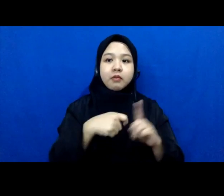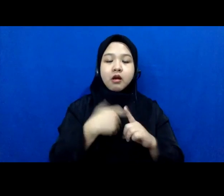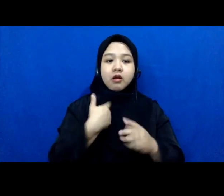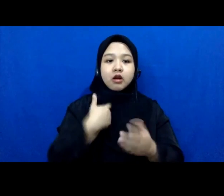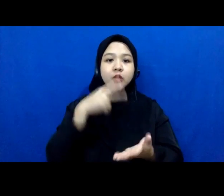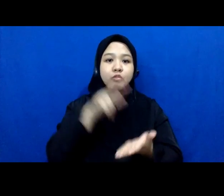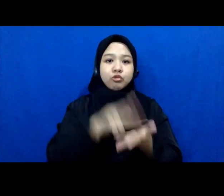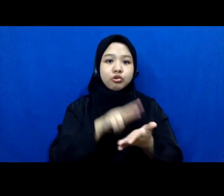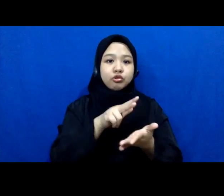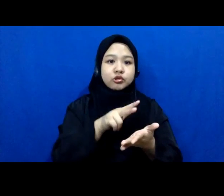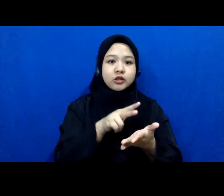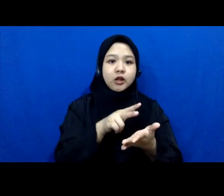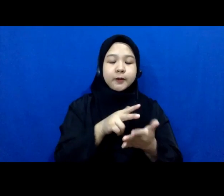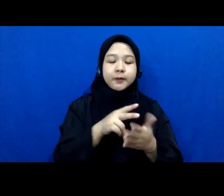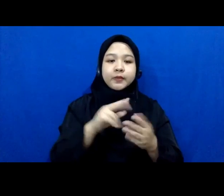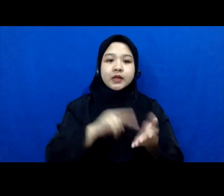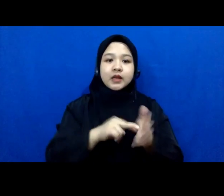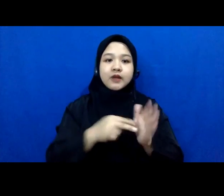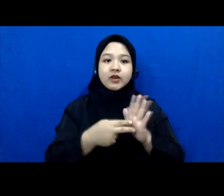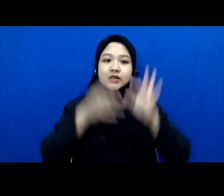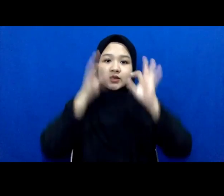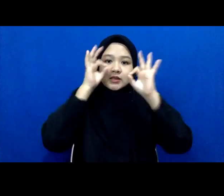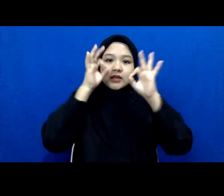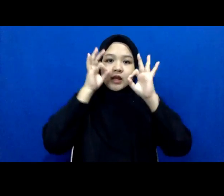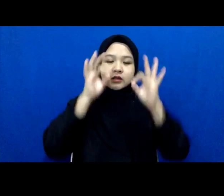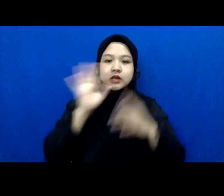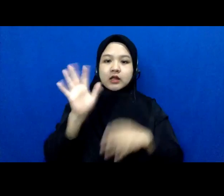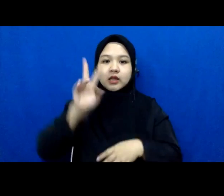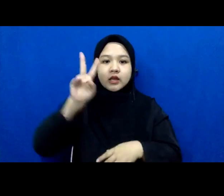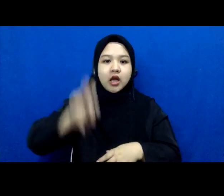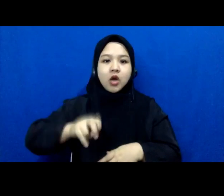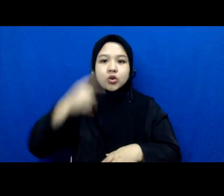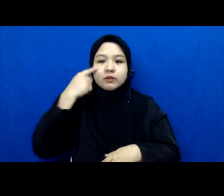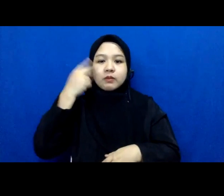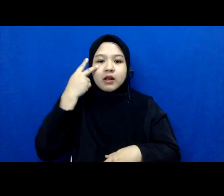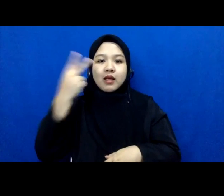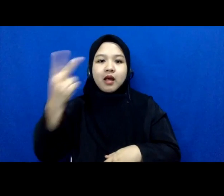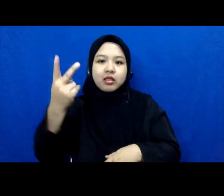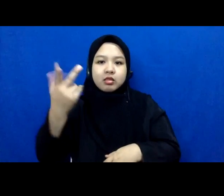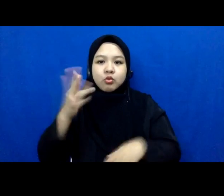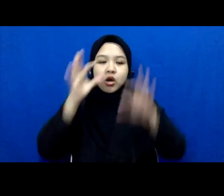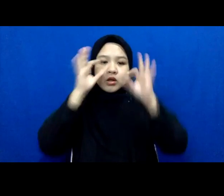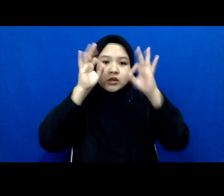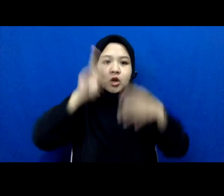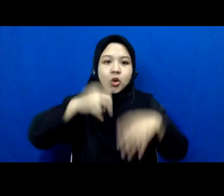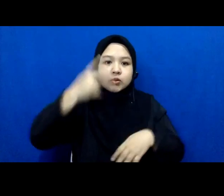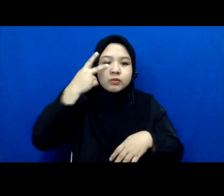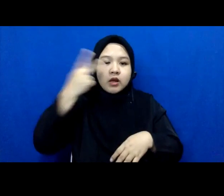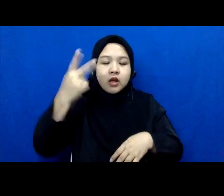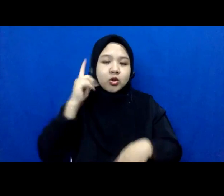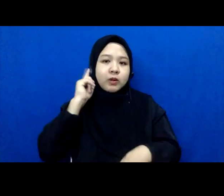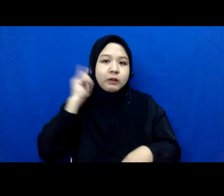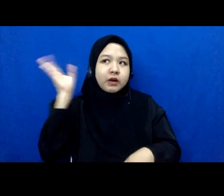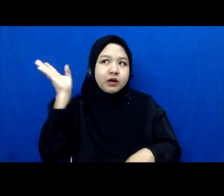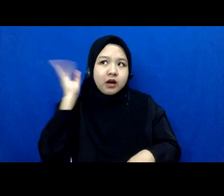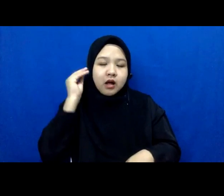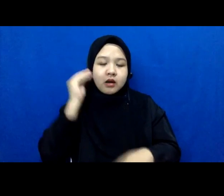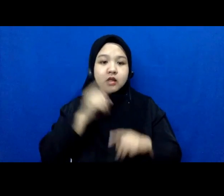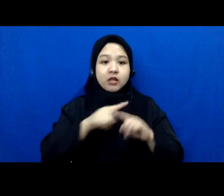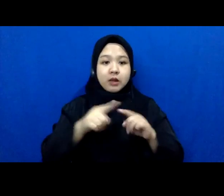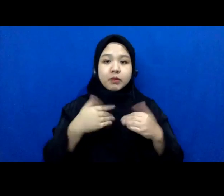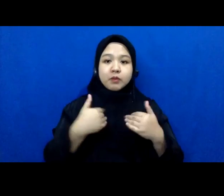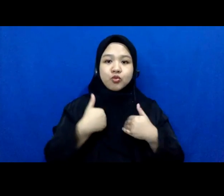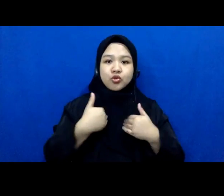dimana definisi saksi jadi tidak harus melihat bukan hanya saksi yang harus melihat atau mendengar tapi juga punya